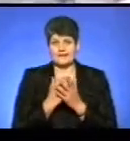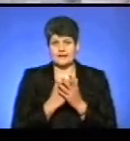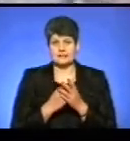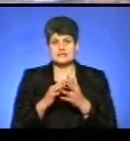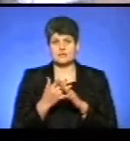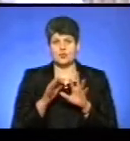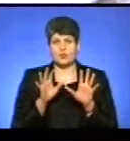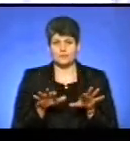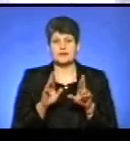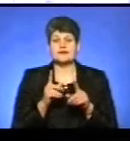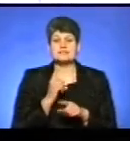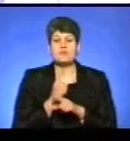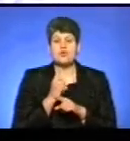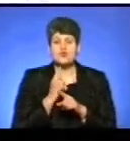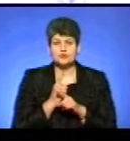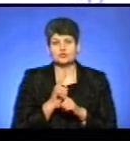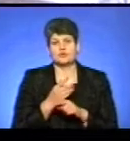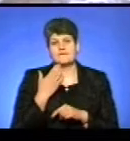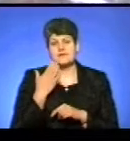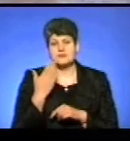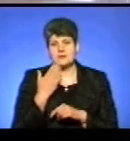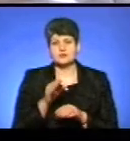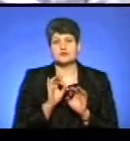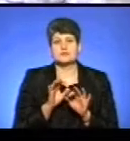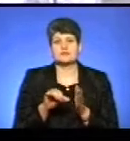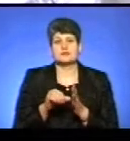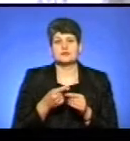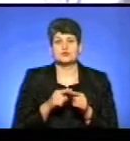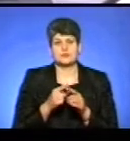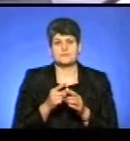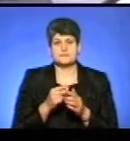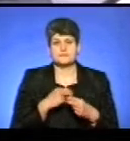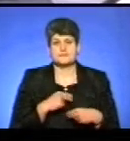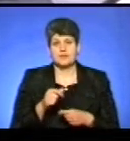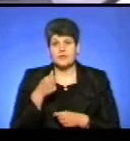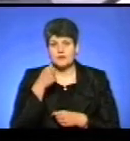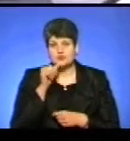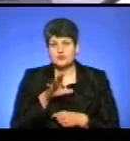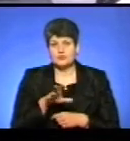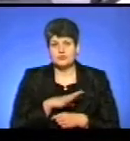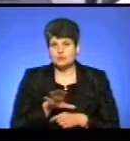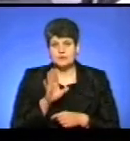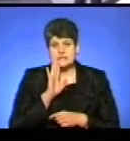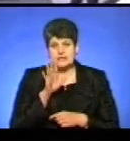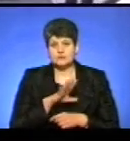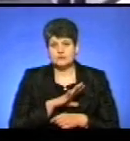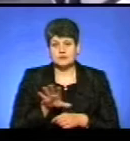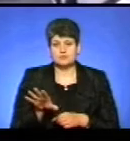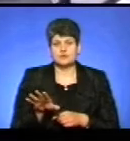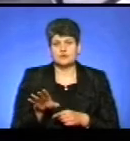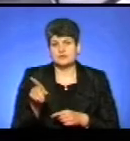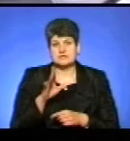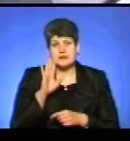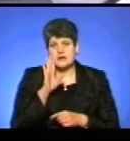голову. Ось як заборонену законом агітацію прокоментував представник цього кандидата. Вчора його не було і зранку його не було. Його